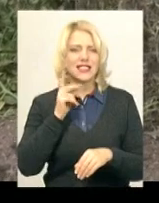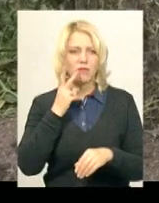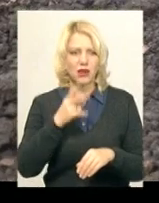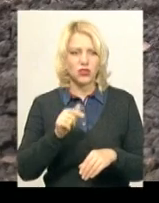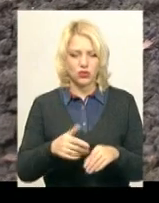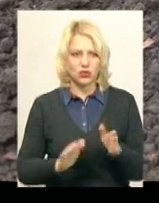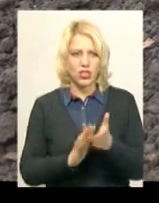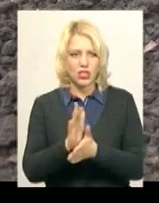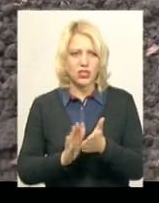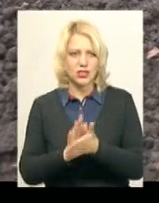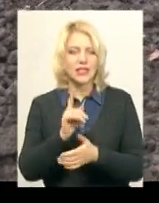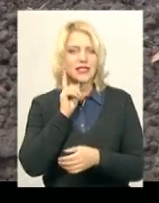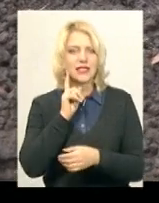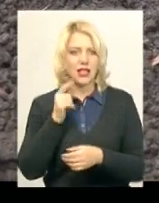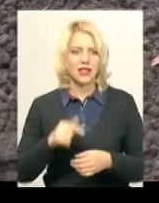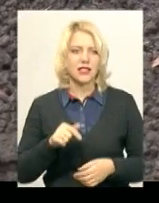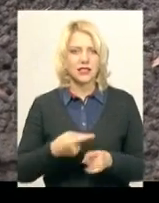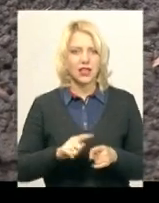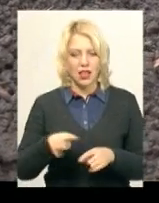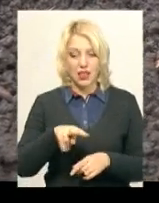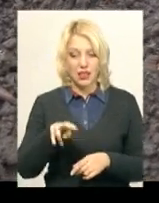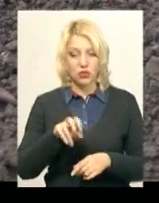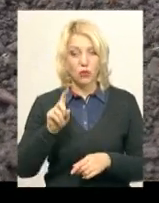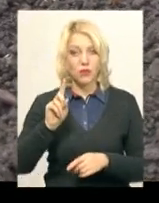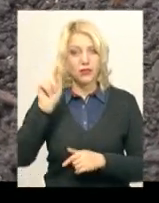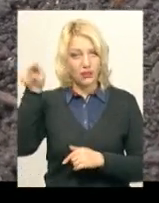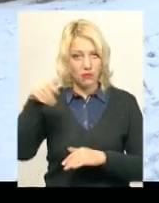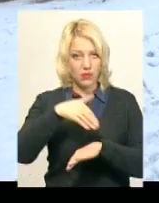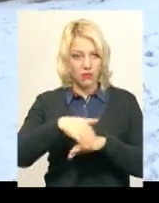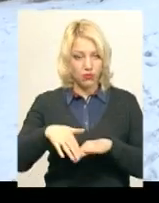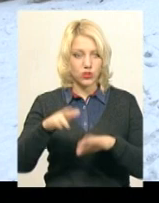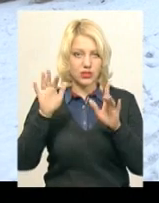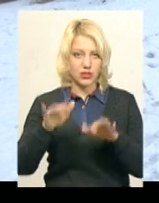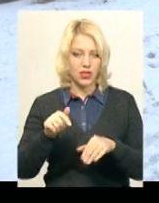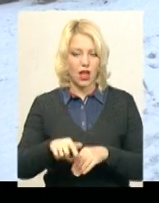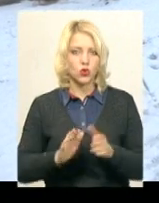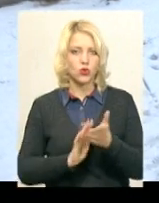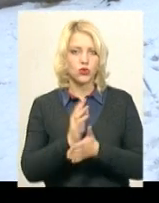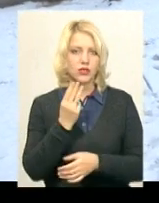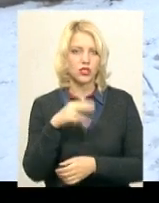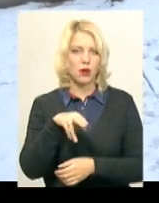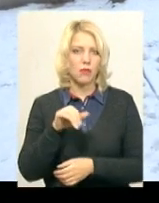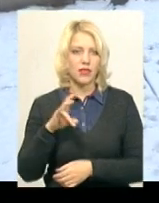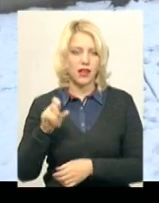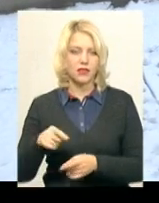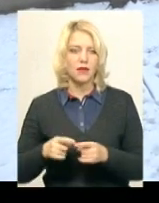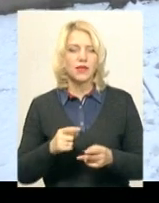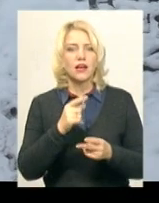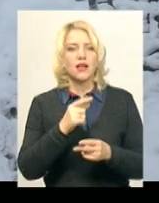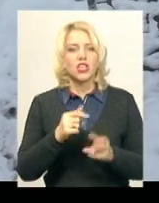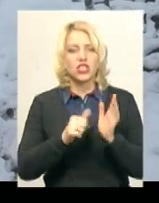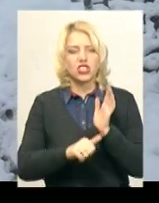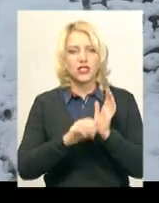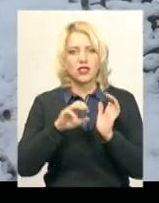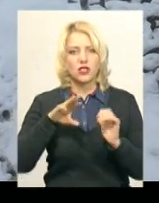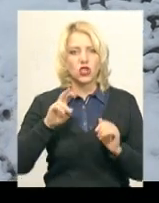як він вже проростає. І це листопад в Україні. Назовні сніг, а тут проростає шпинат. Загалом площа землі приблизно півтора акра або 60